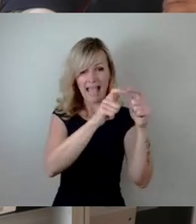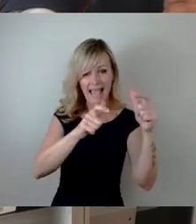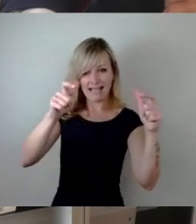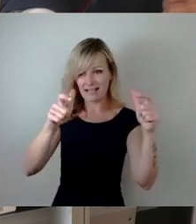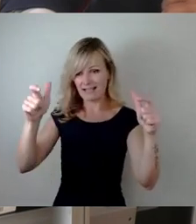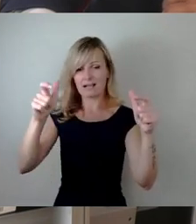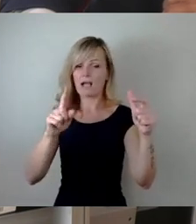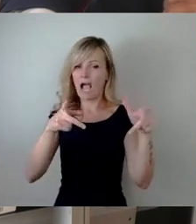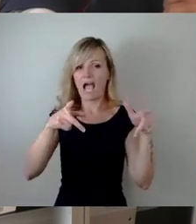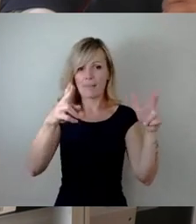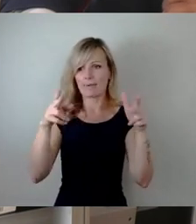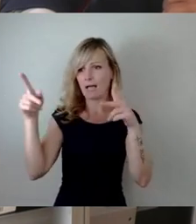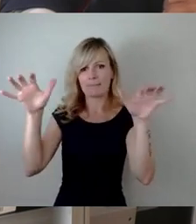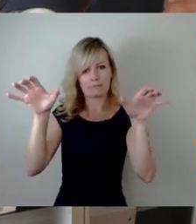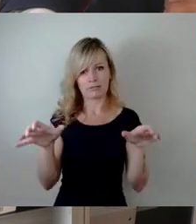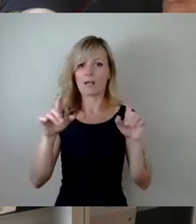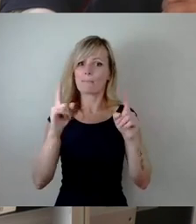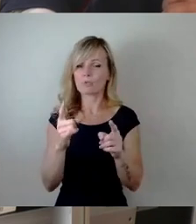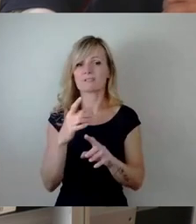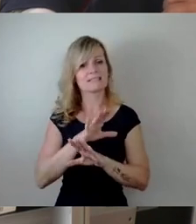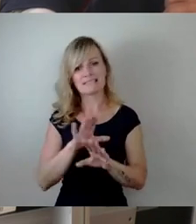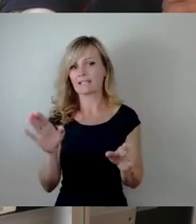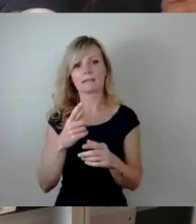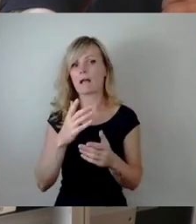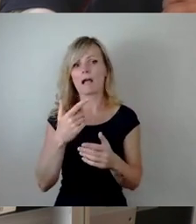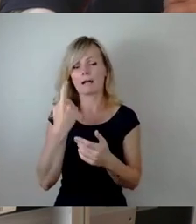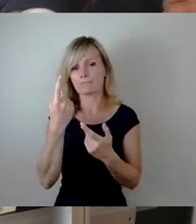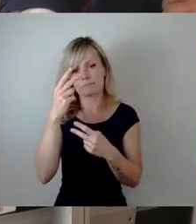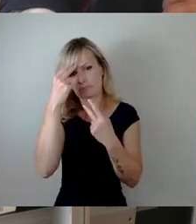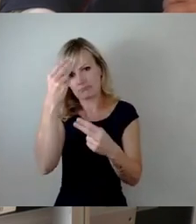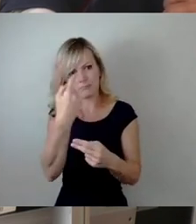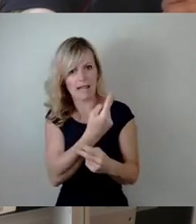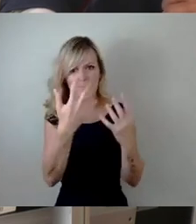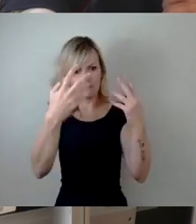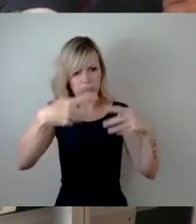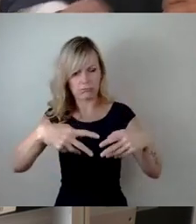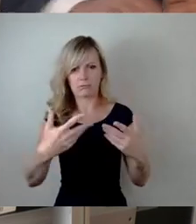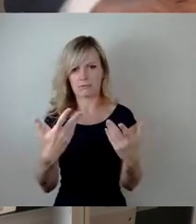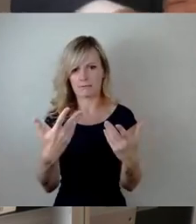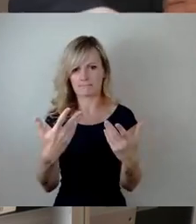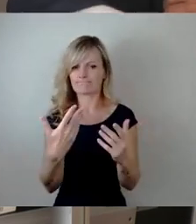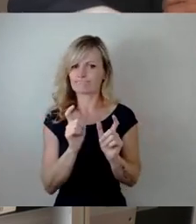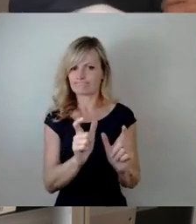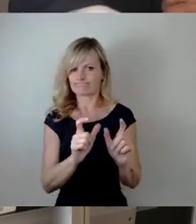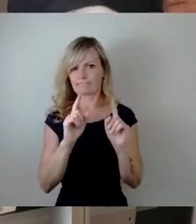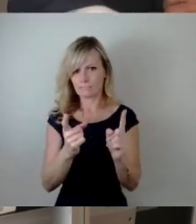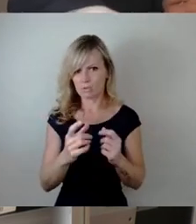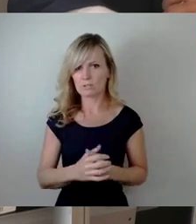um ein unkontrolliertes Ereignis zu verhindern. Wir werden gleichfalls versuchen,